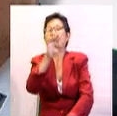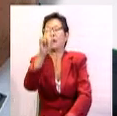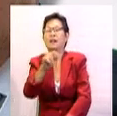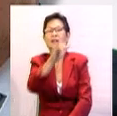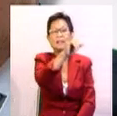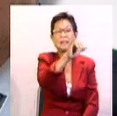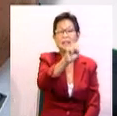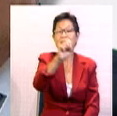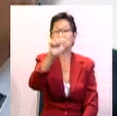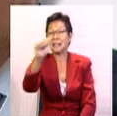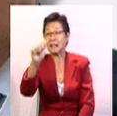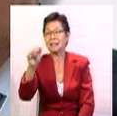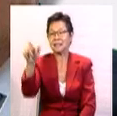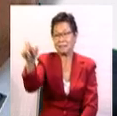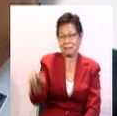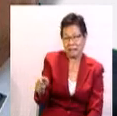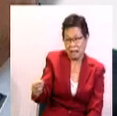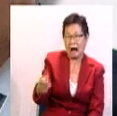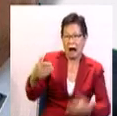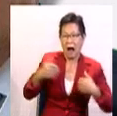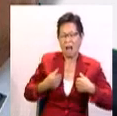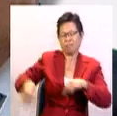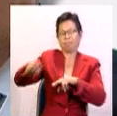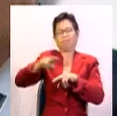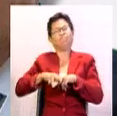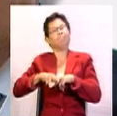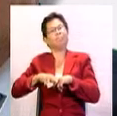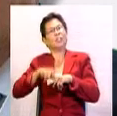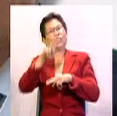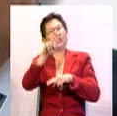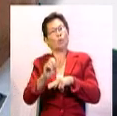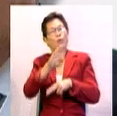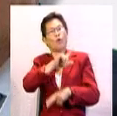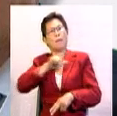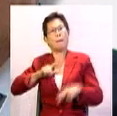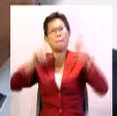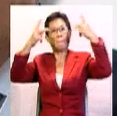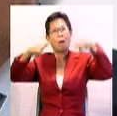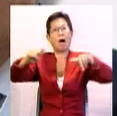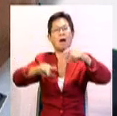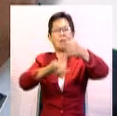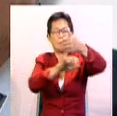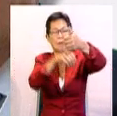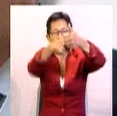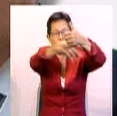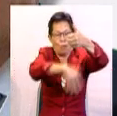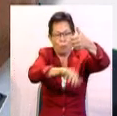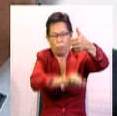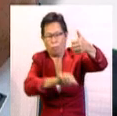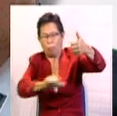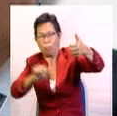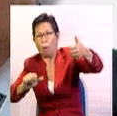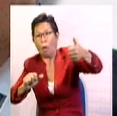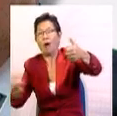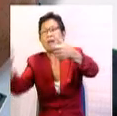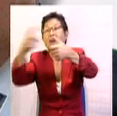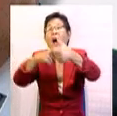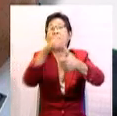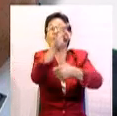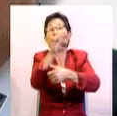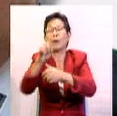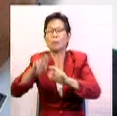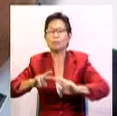Tan Sri Muhammad Isa Abdul Samad, turut duduk di 20 lembaga pengarah anak syarikat atau sekutu Felda yang